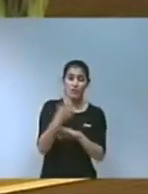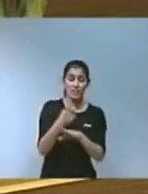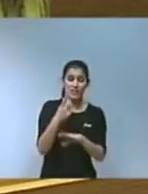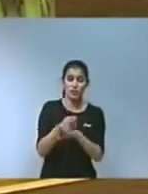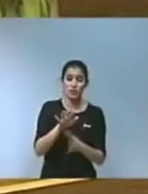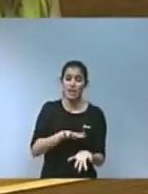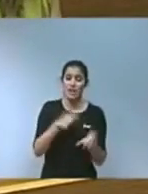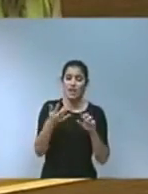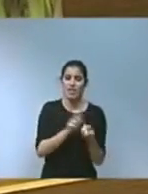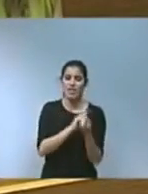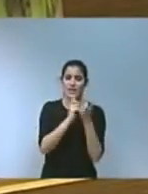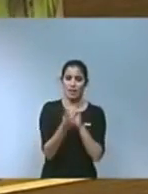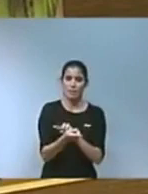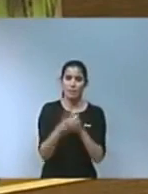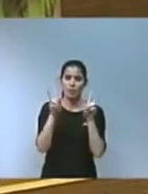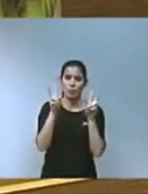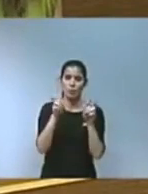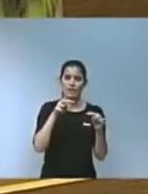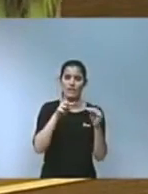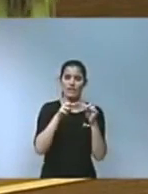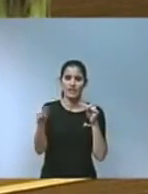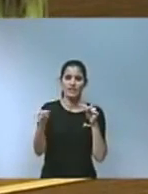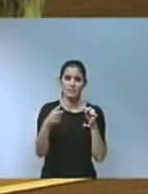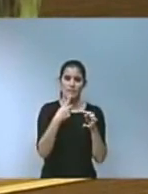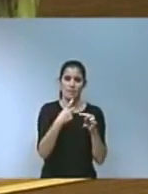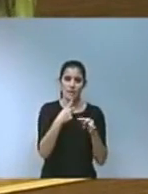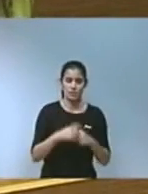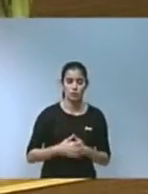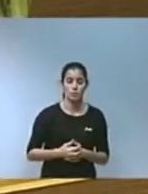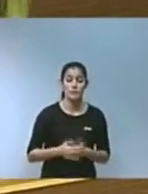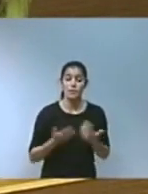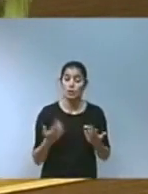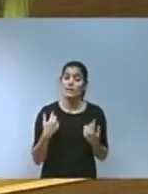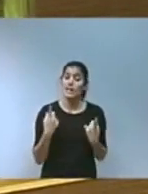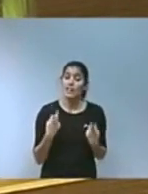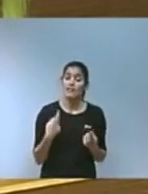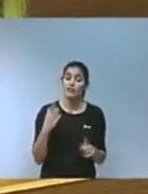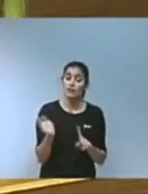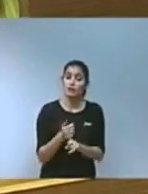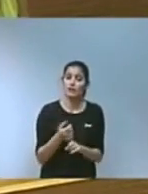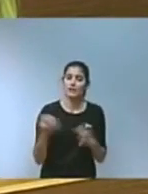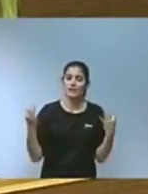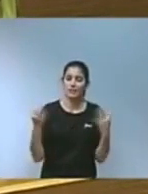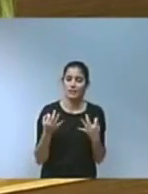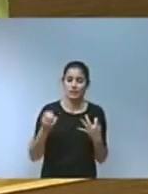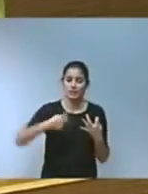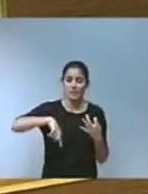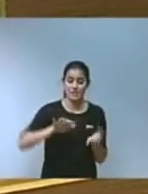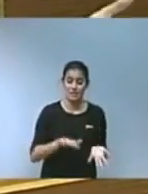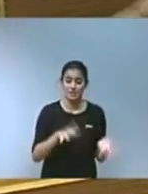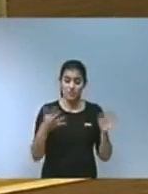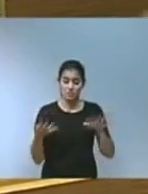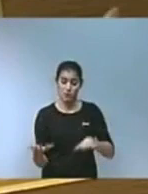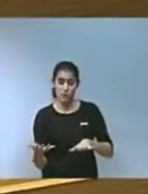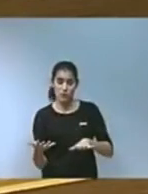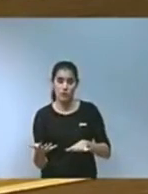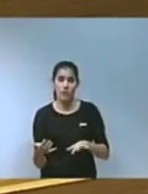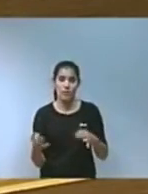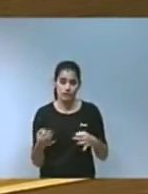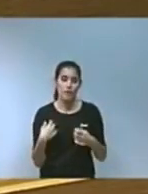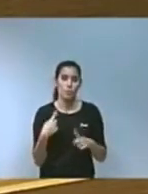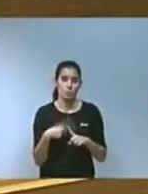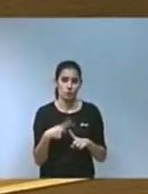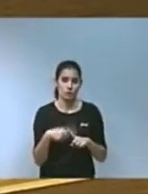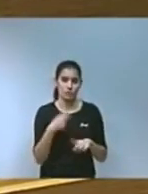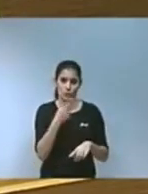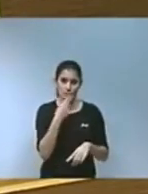de la nova directiva d'envasos. Per tant cal aconseguir que aquesta transposició siga favorable als interessos